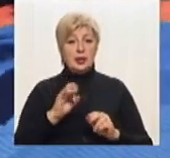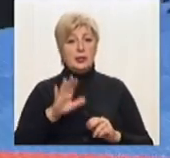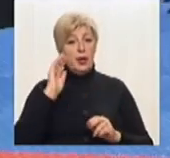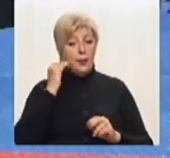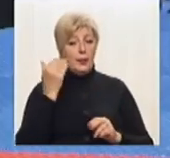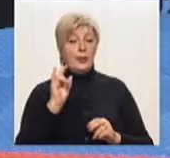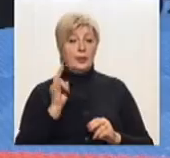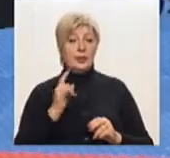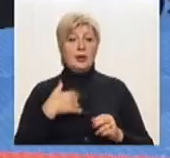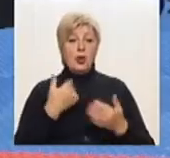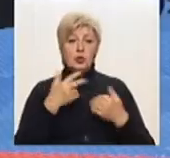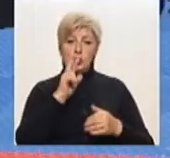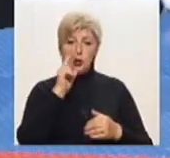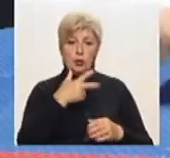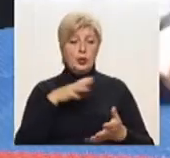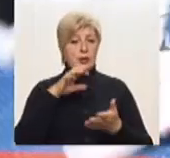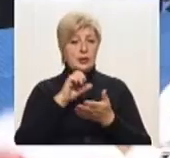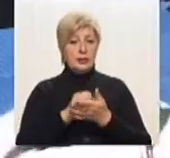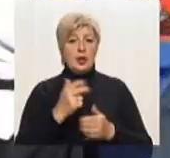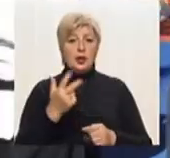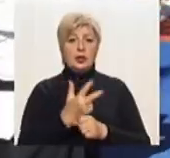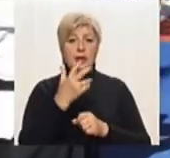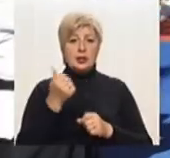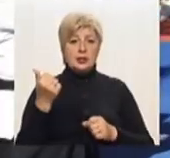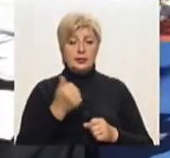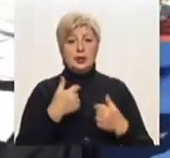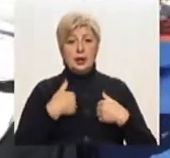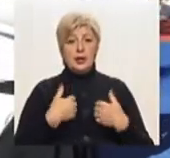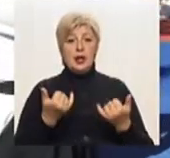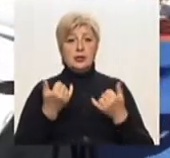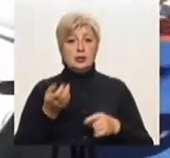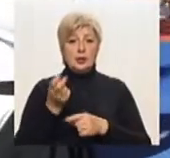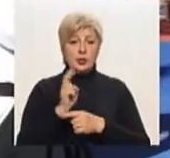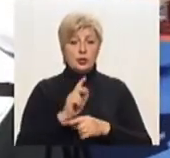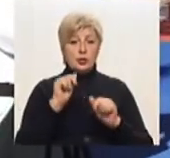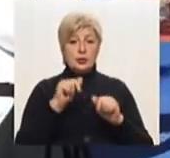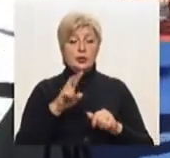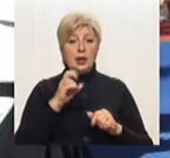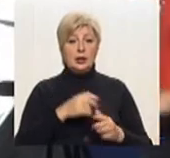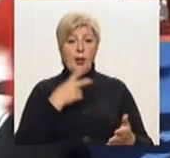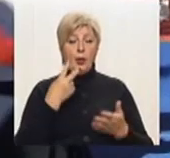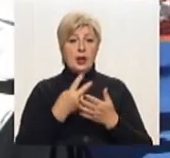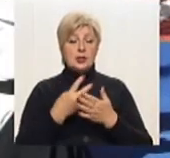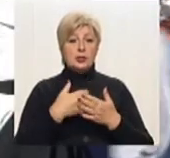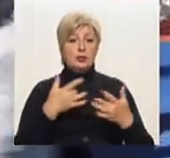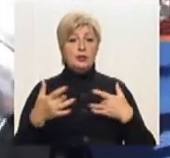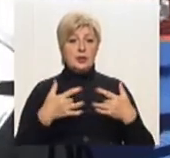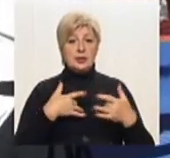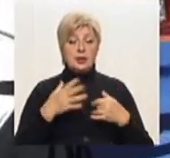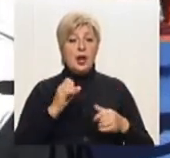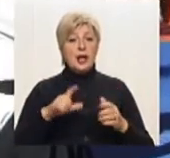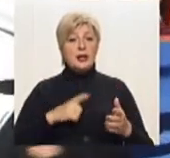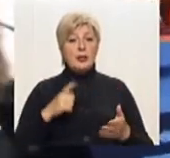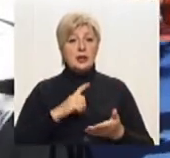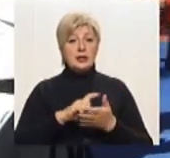Айкідо три роки поспіль, тричі на тиждень. Я сьогодні прийшов сюди на показові виступи і так само на майстер-клас, щоб допомогти